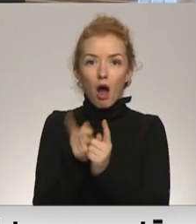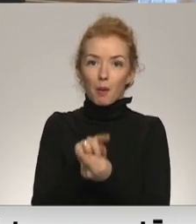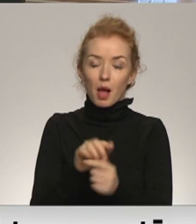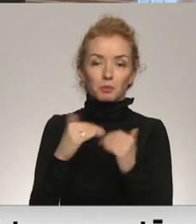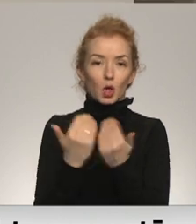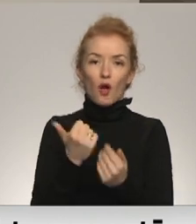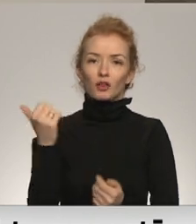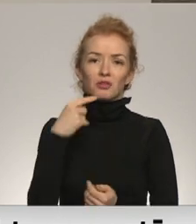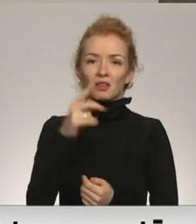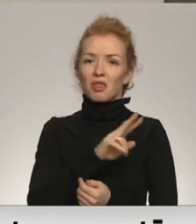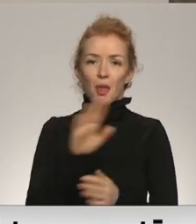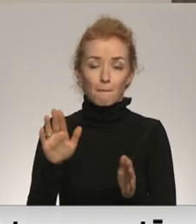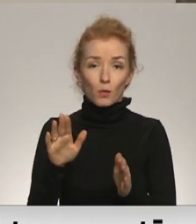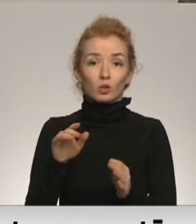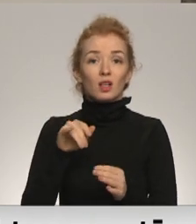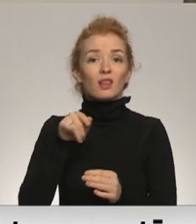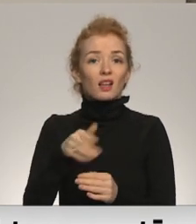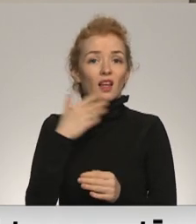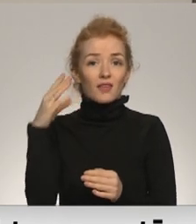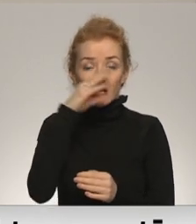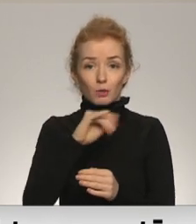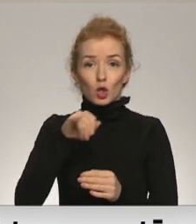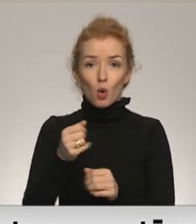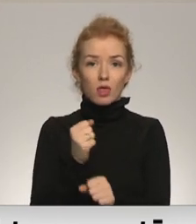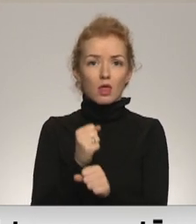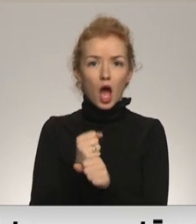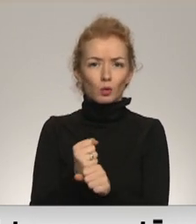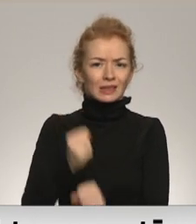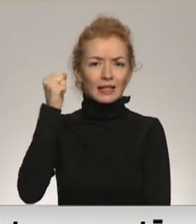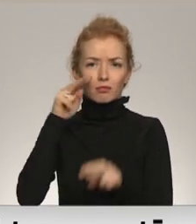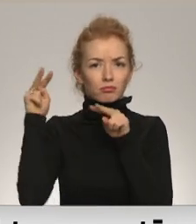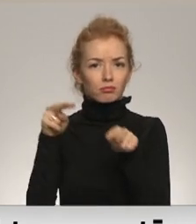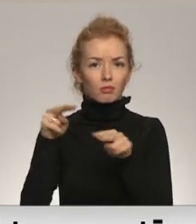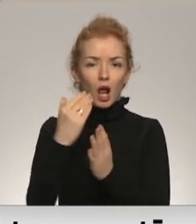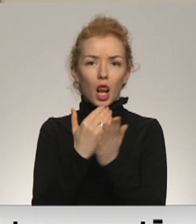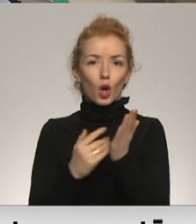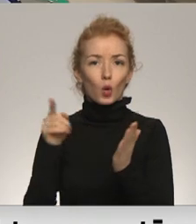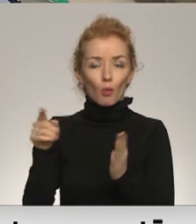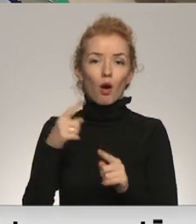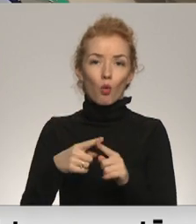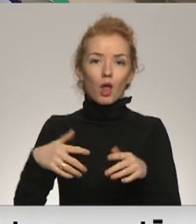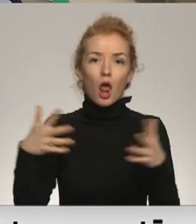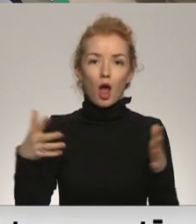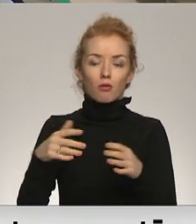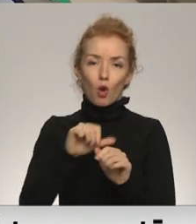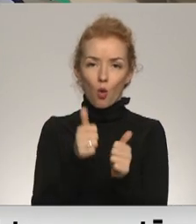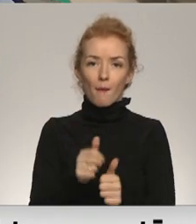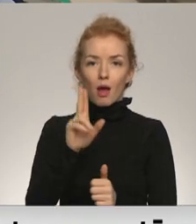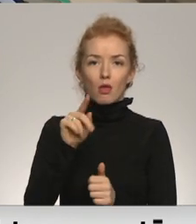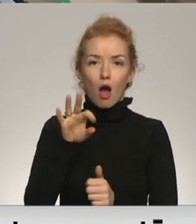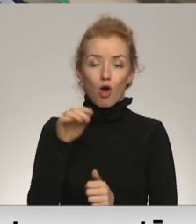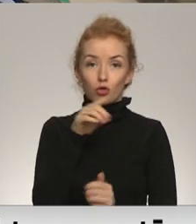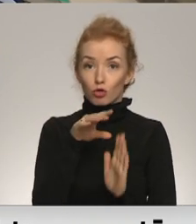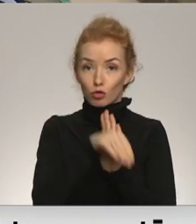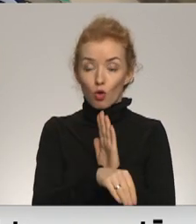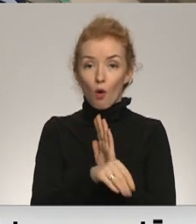neplāno. Tas arī nesot iespējams, jo biroja darbu strikti regulējot likums, un tam ir sava loma NATO drošības sistēmā. Zviedris